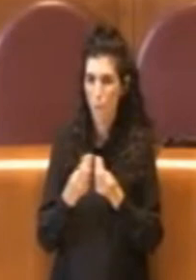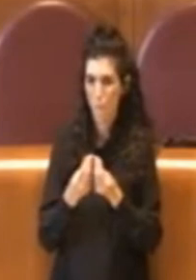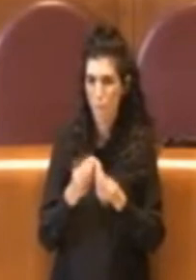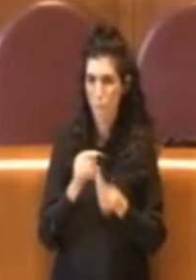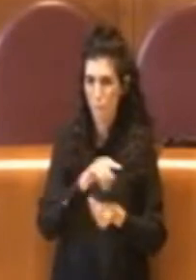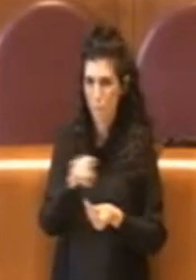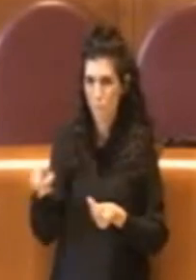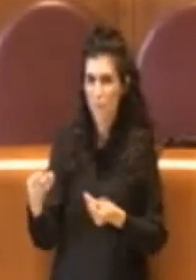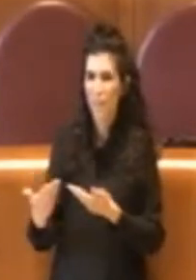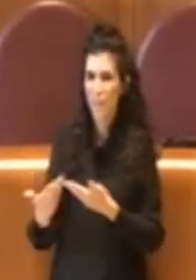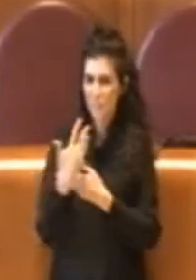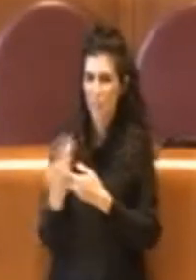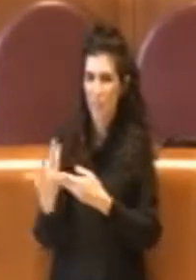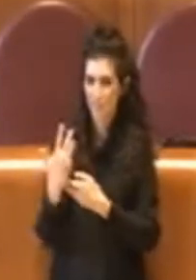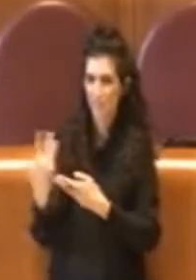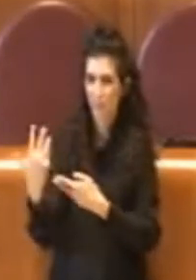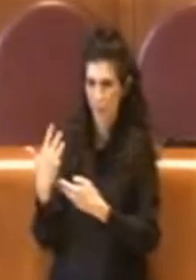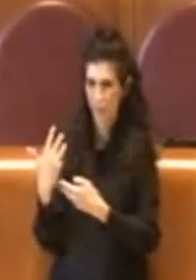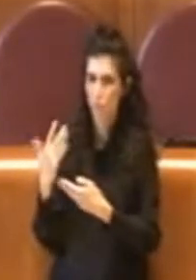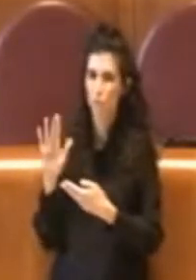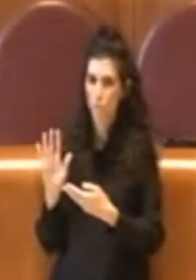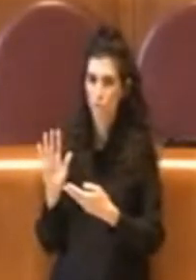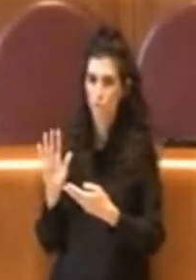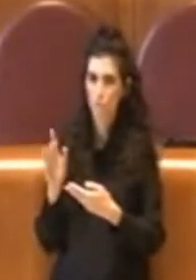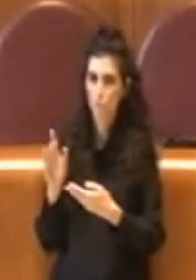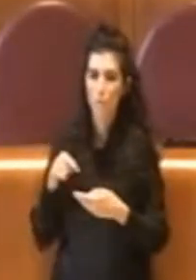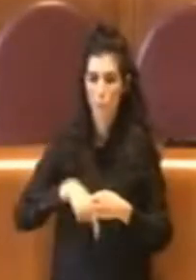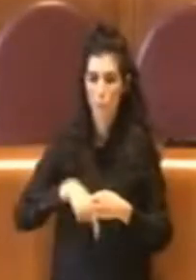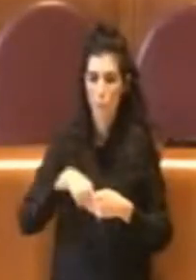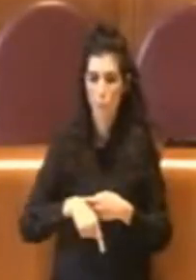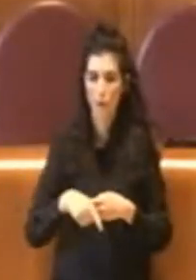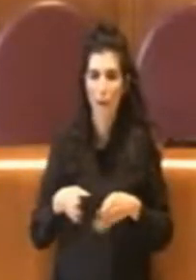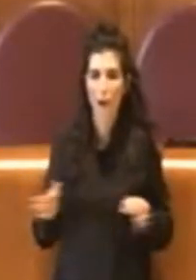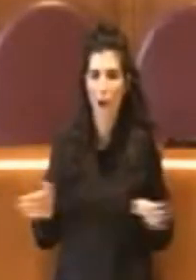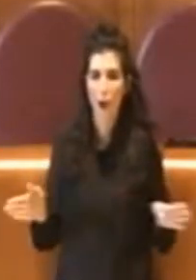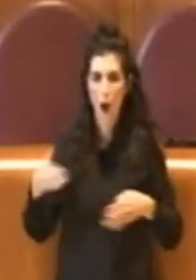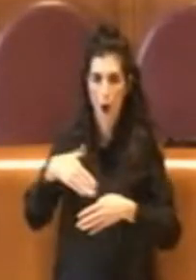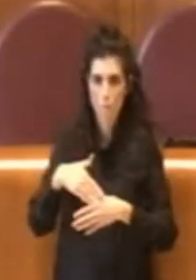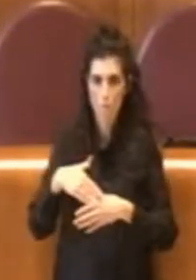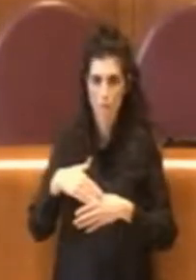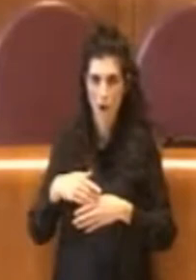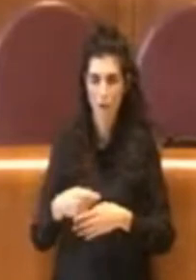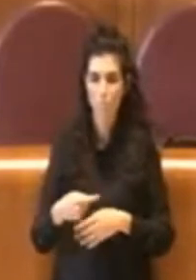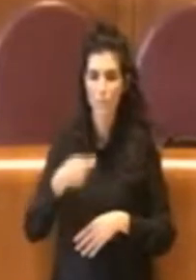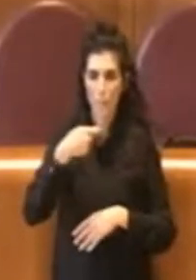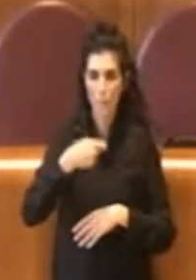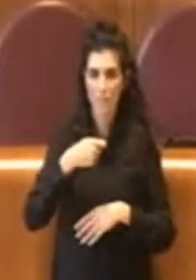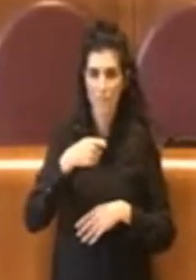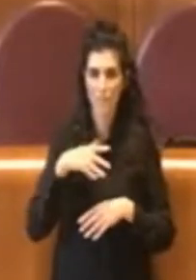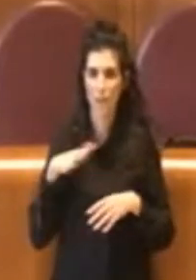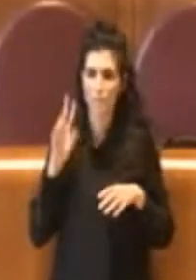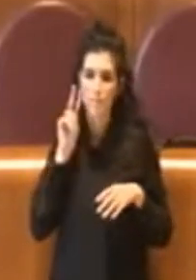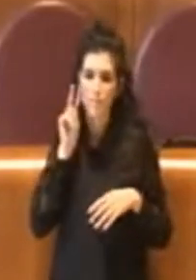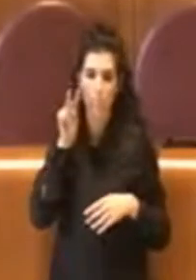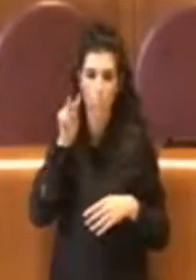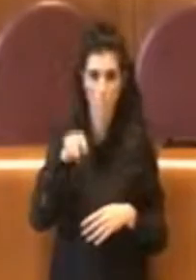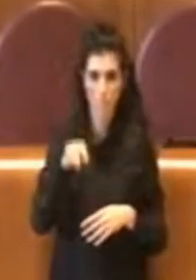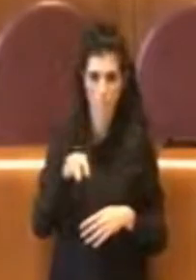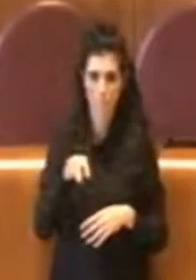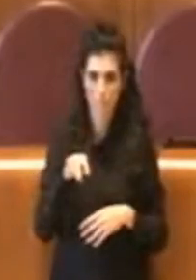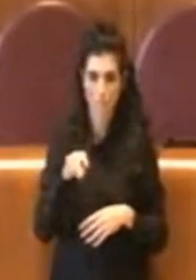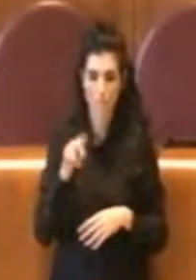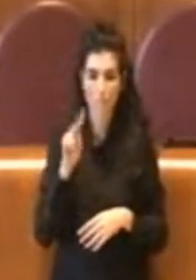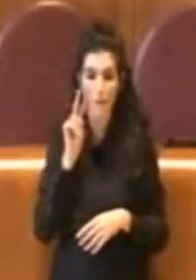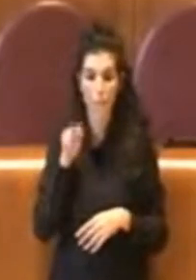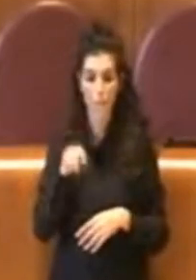ma per carità qui dentro l'Aula è sovrana, per cui se il Presidente